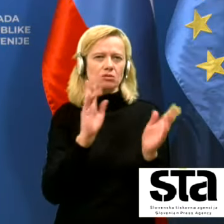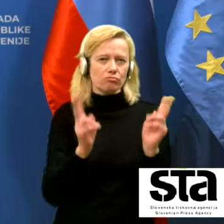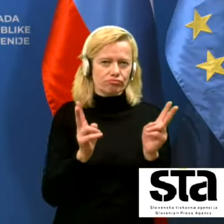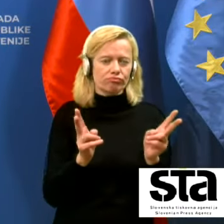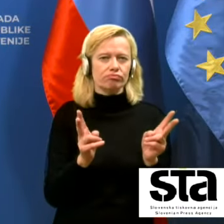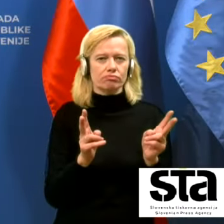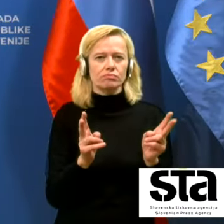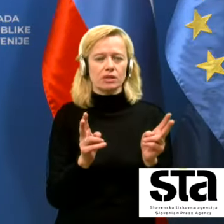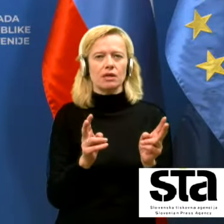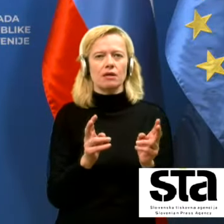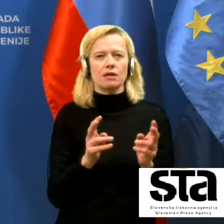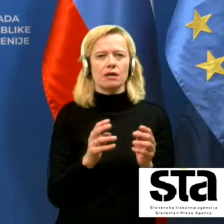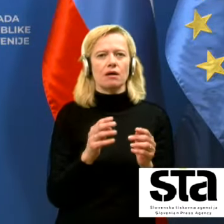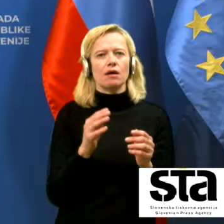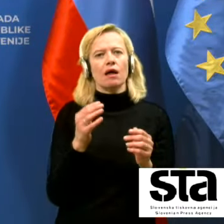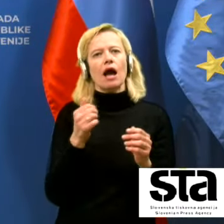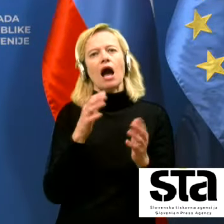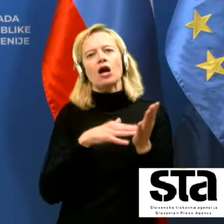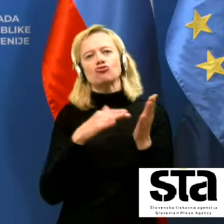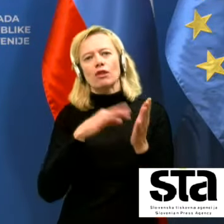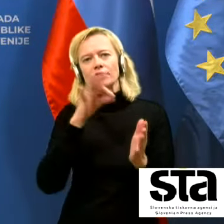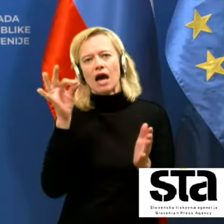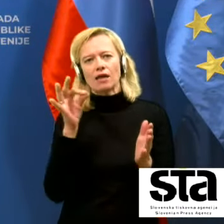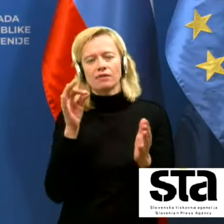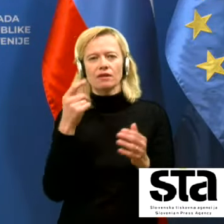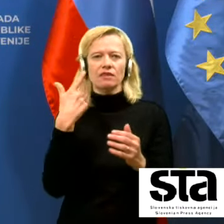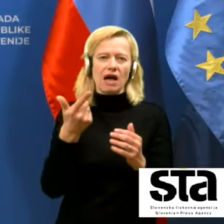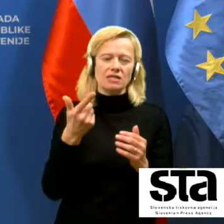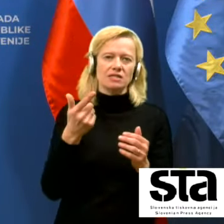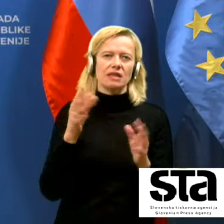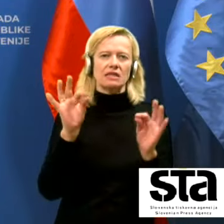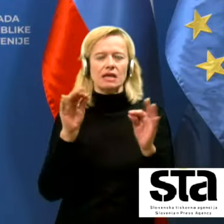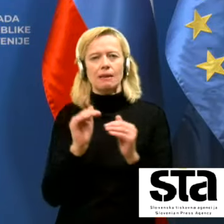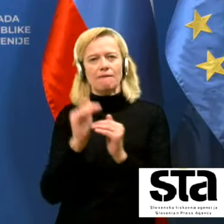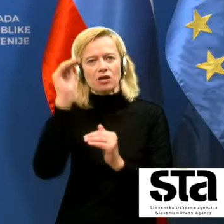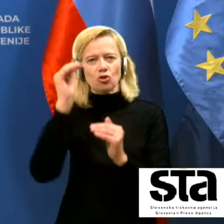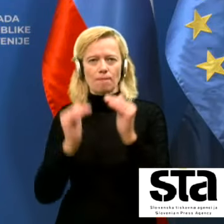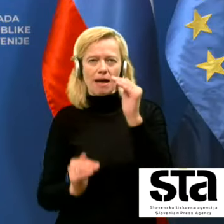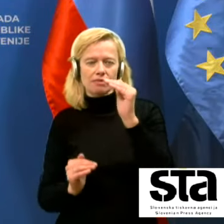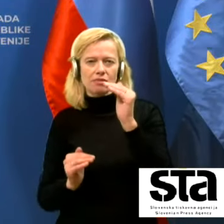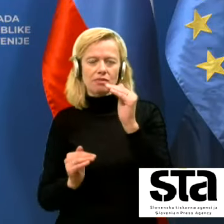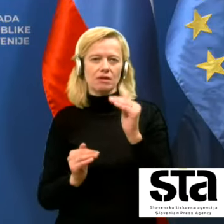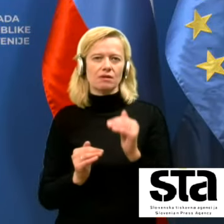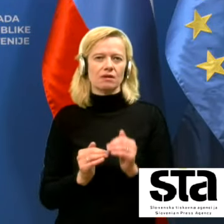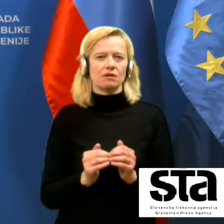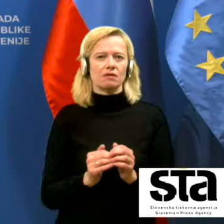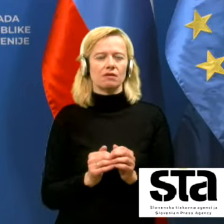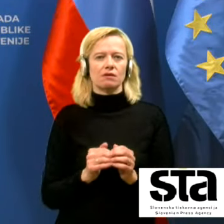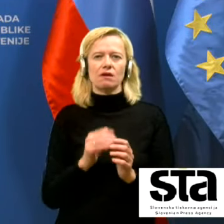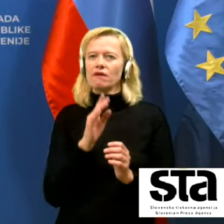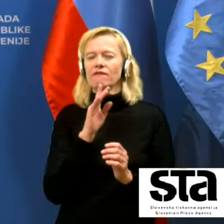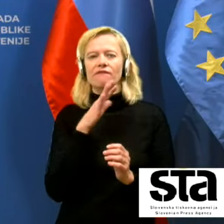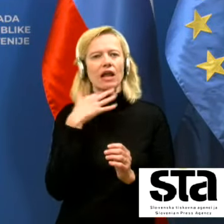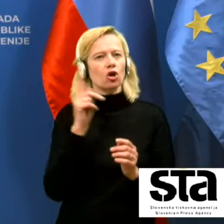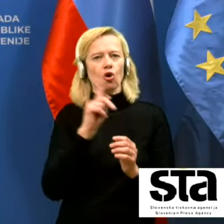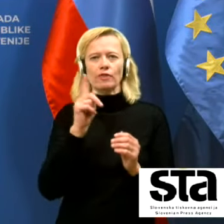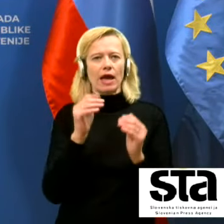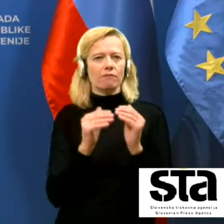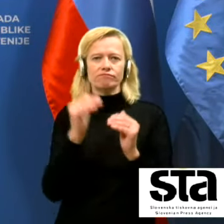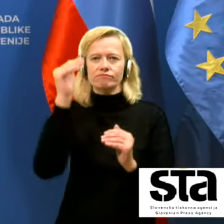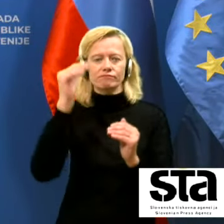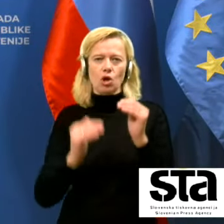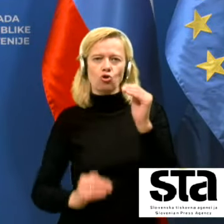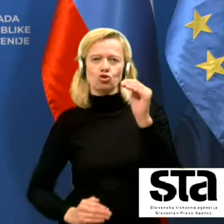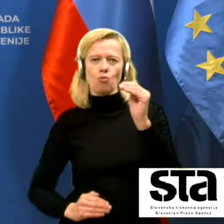nekaj dni, kakšen 10, 20 manj ali več, bistveno pa ne odstopamo in da je to